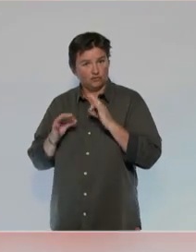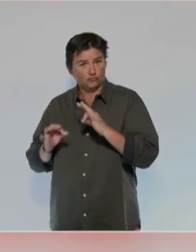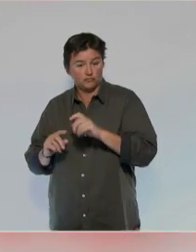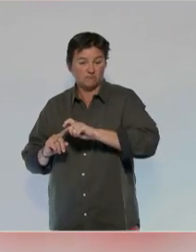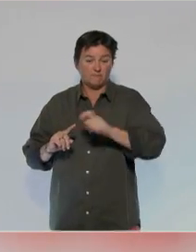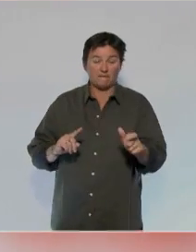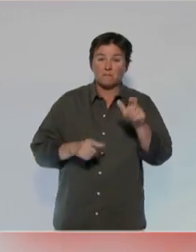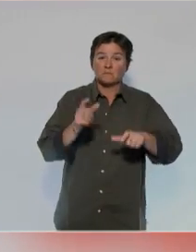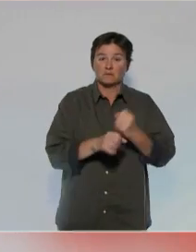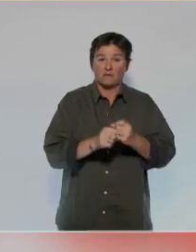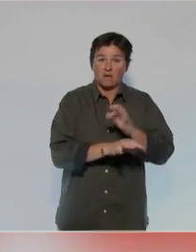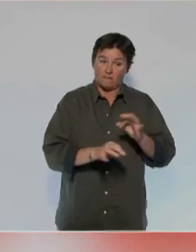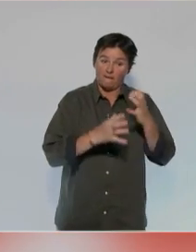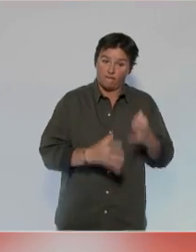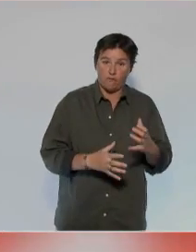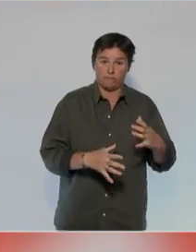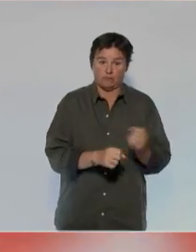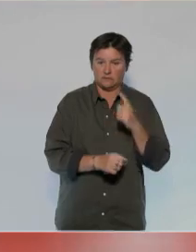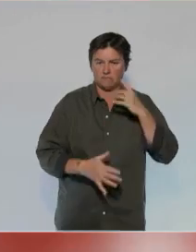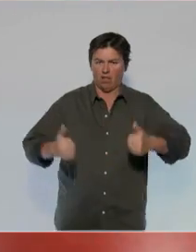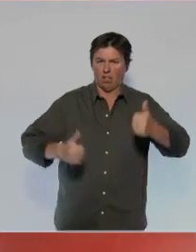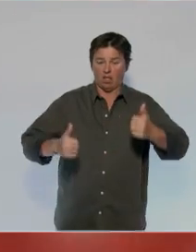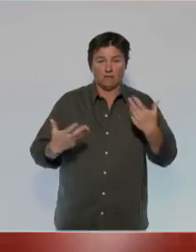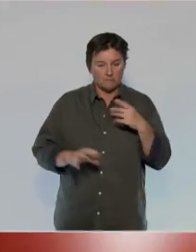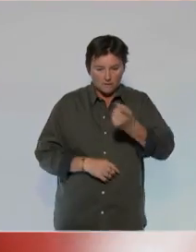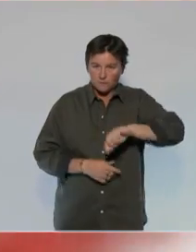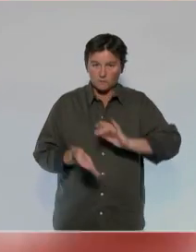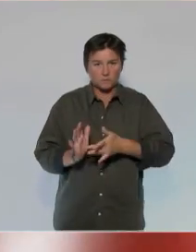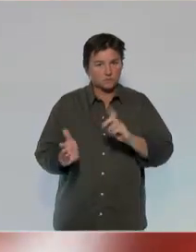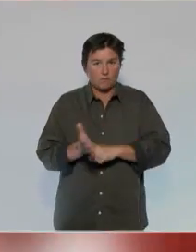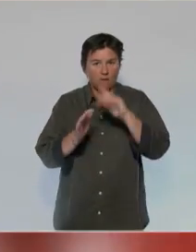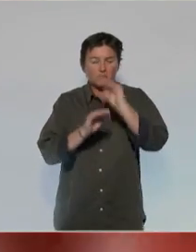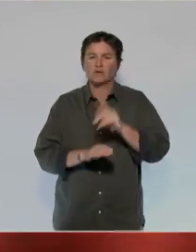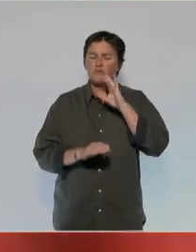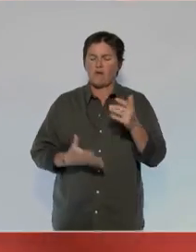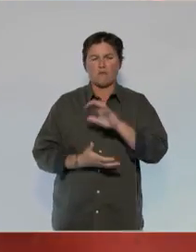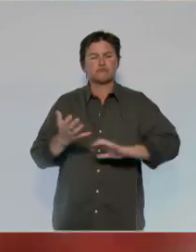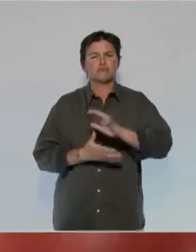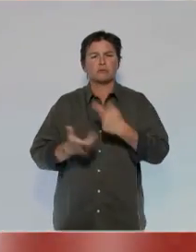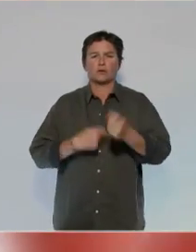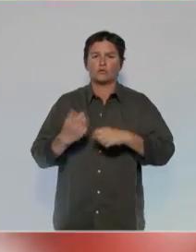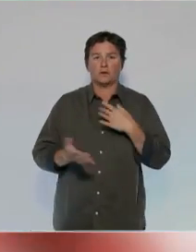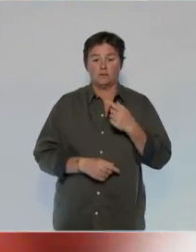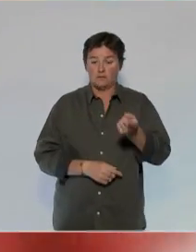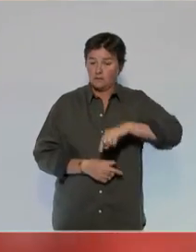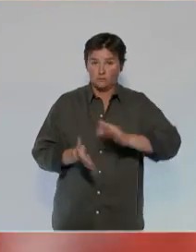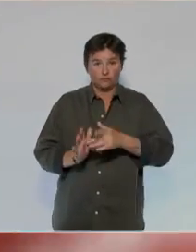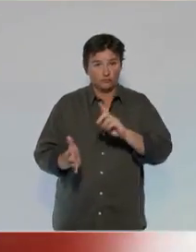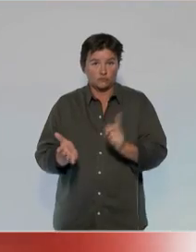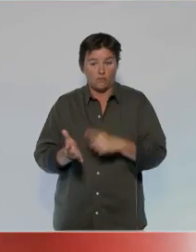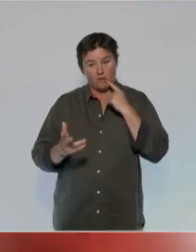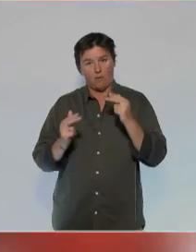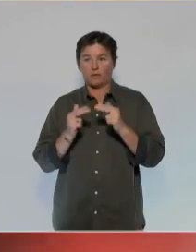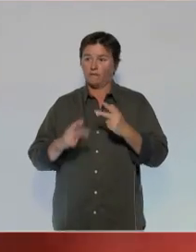en vivre dignement, et ceux qui n'en ont pas et voudraient en avoir un. Pourtant tous méritent d'être protégés face au bouleversement économique. Tous doivent pouvoir